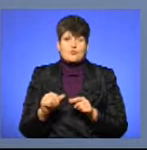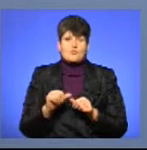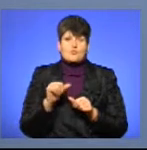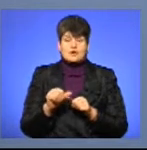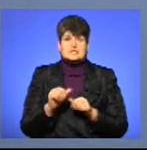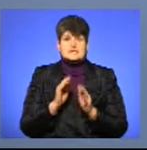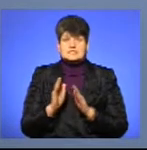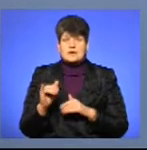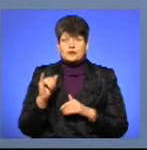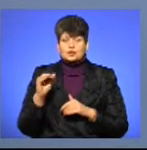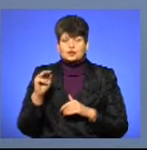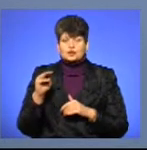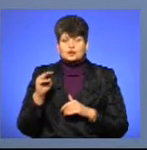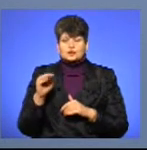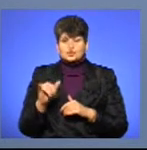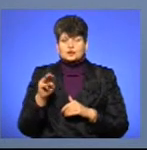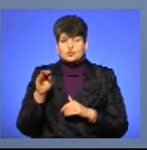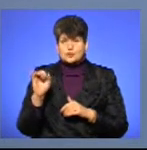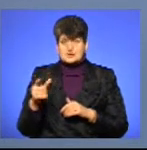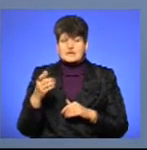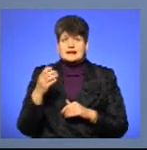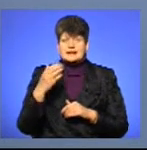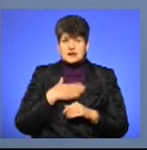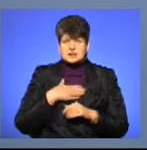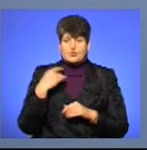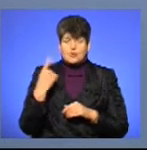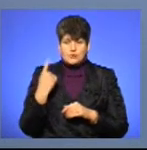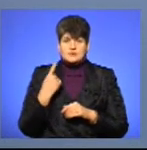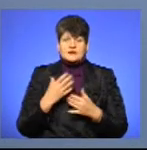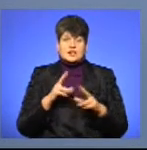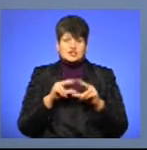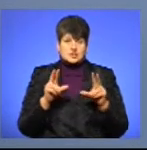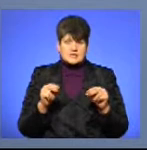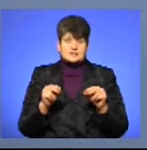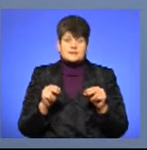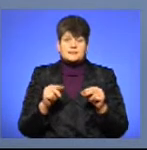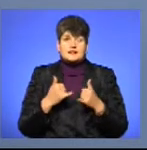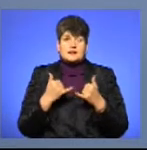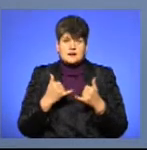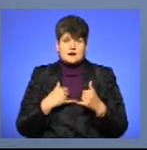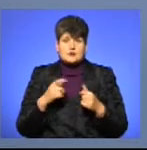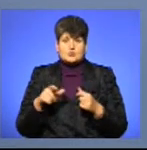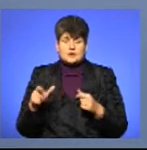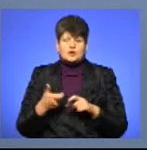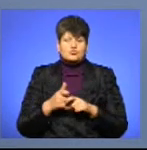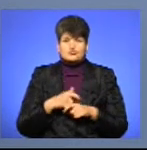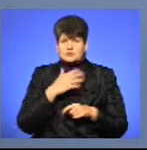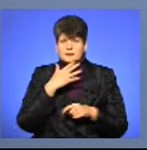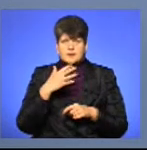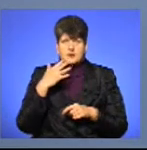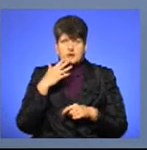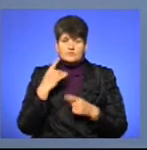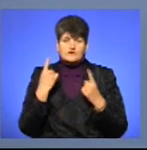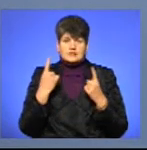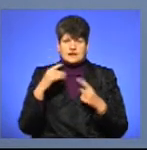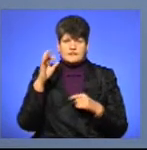системою ОТОС. І так, як наша область, на щастя для нас і для людей аграрна, то дуже багато і дуже великий